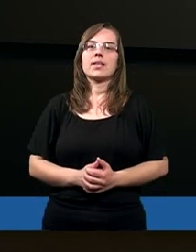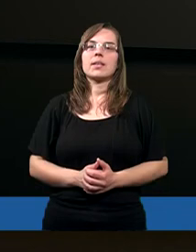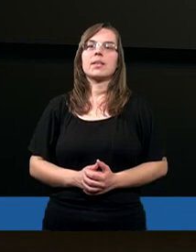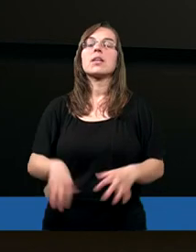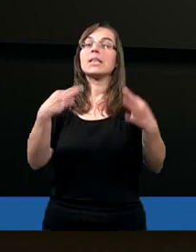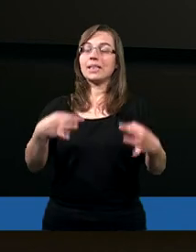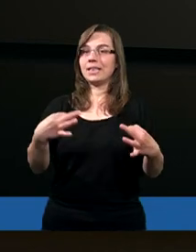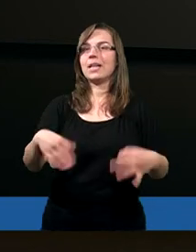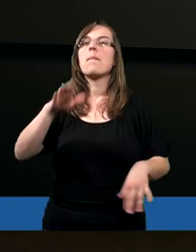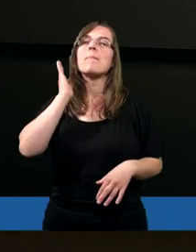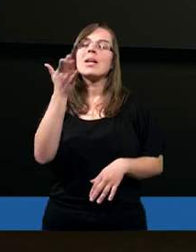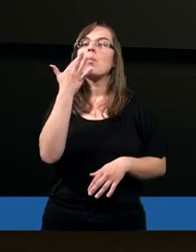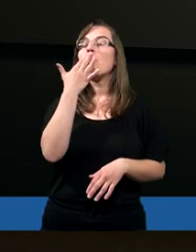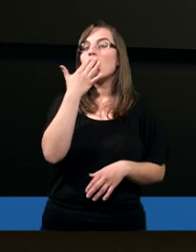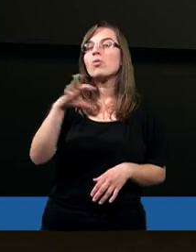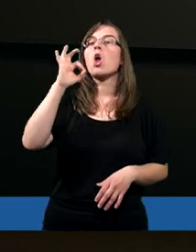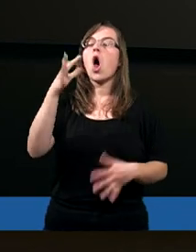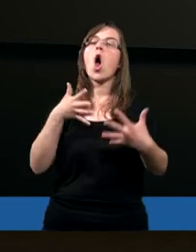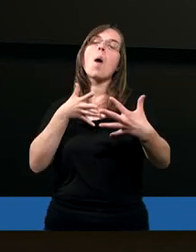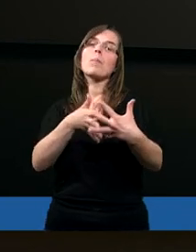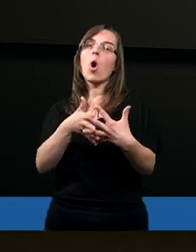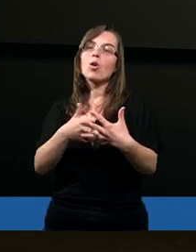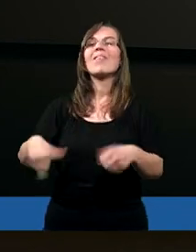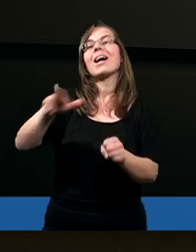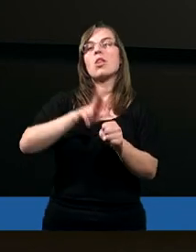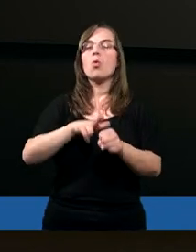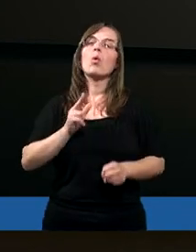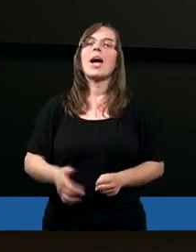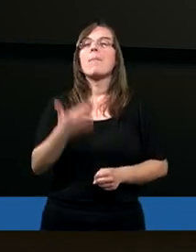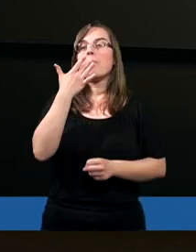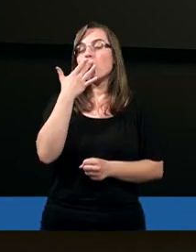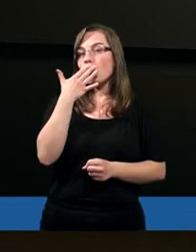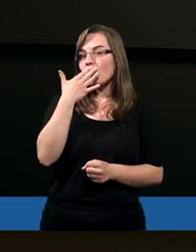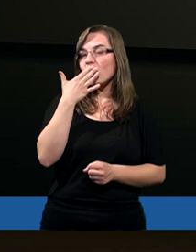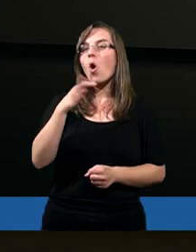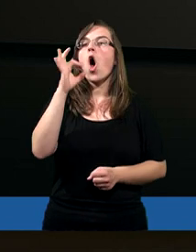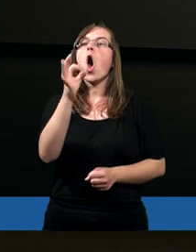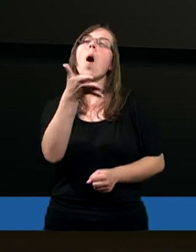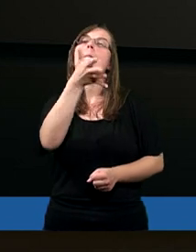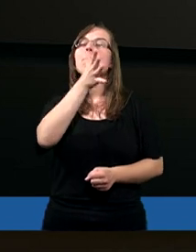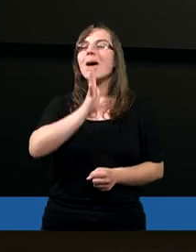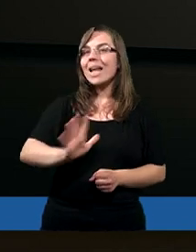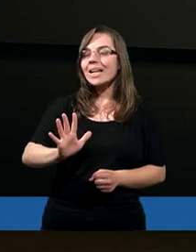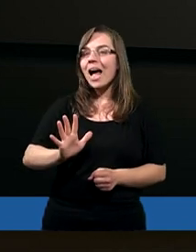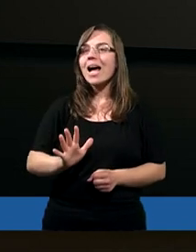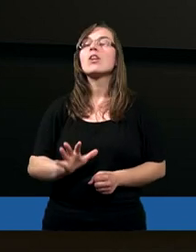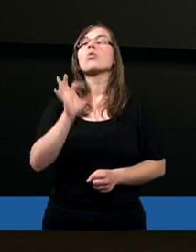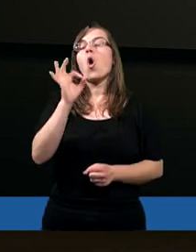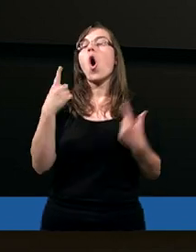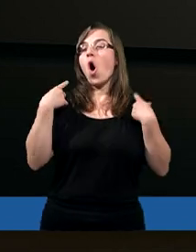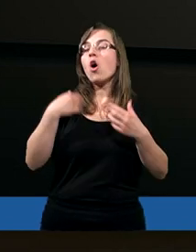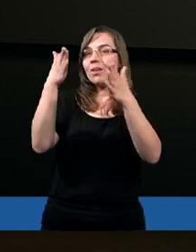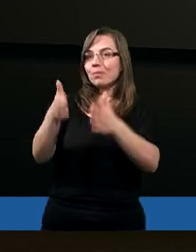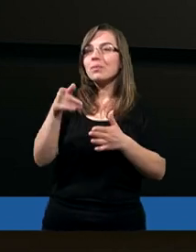Dzisiaj będziemy mówić o proroctwa, które mówią o Mesjaszu, które potwierdzają